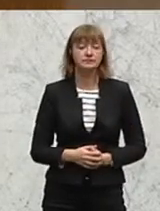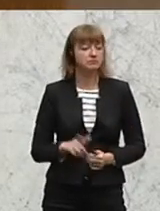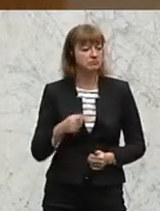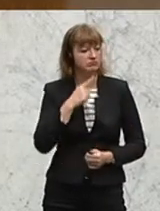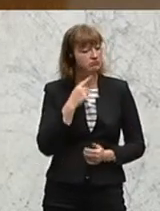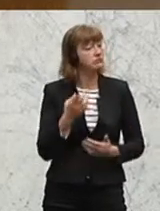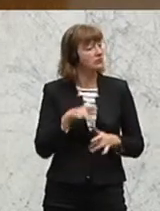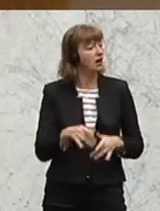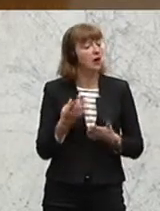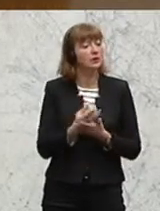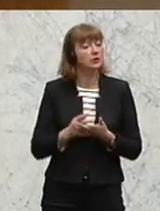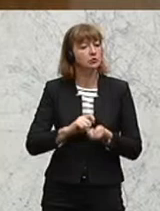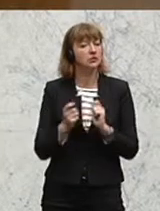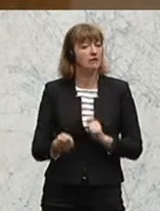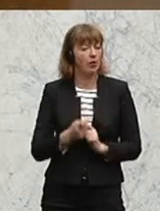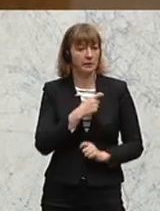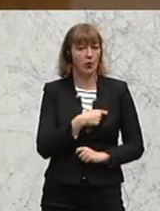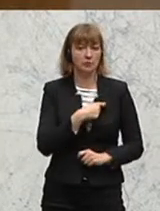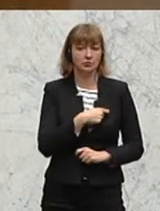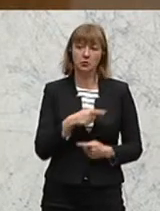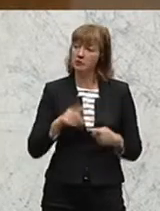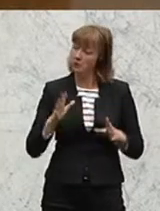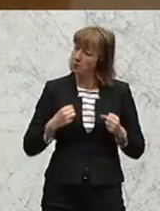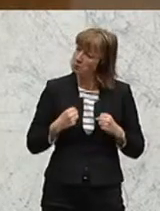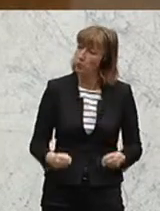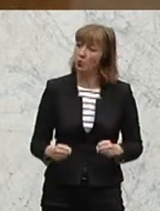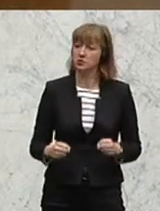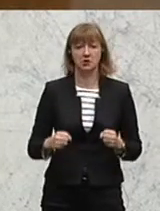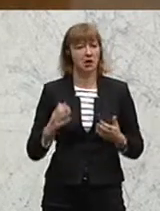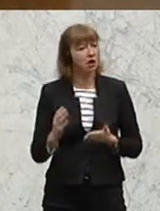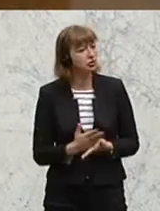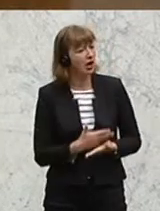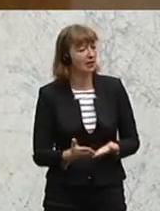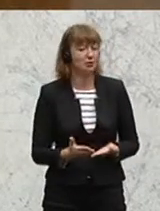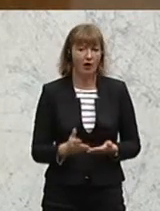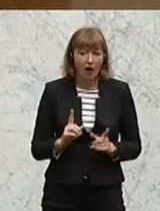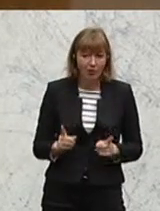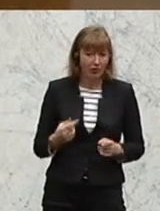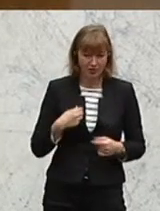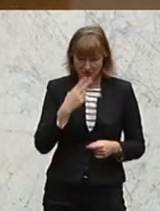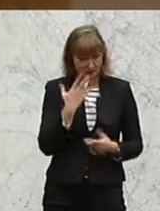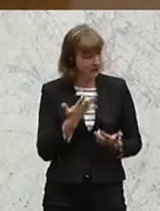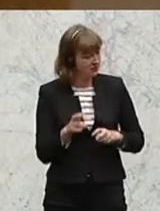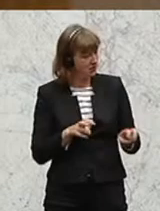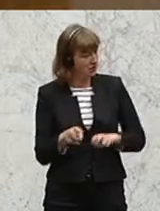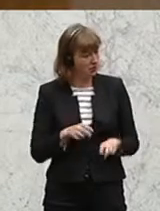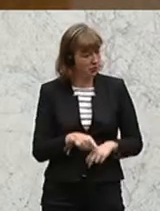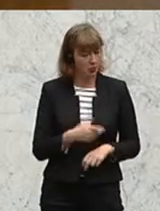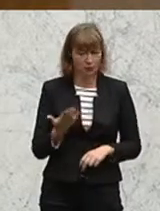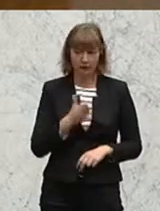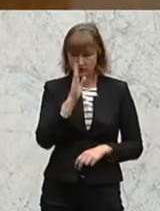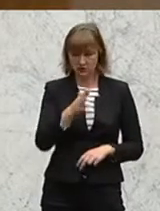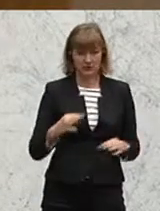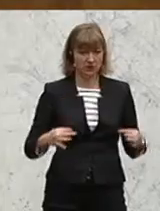Bildungsreformkommission und die wird vielleicht auch mutige Entscheidungen fällen. Naja, wenn ich sehe, was diese Regierung in Richtung